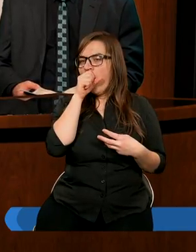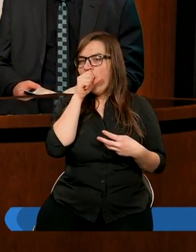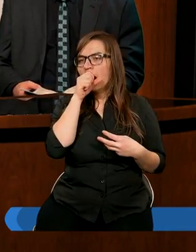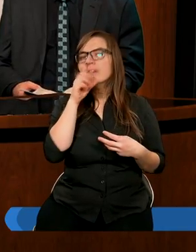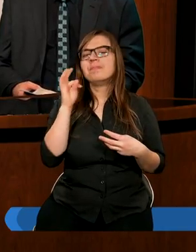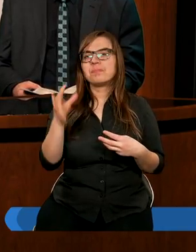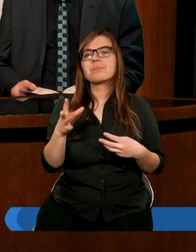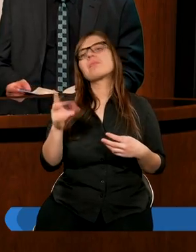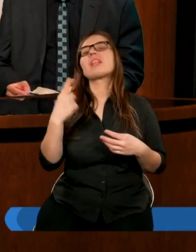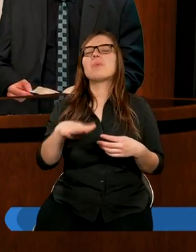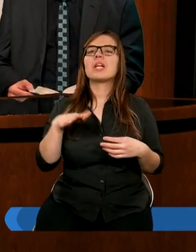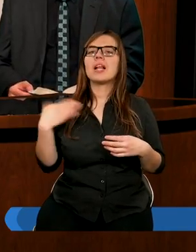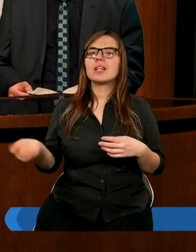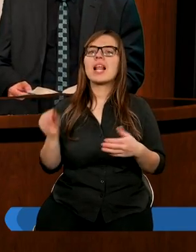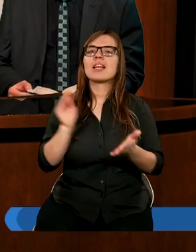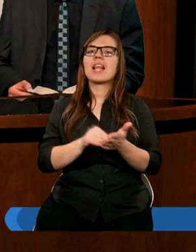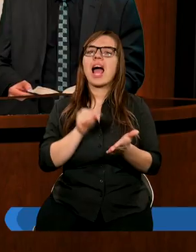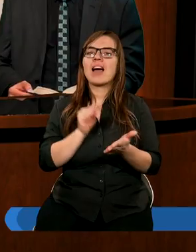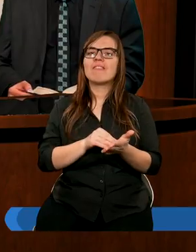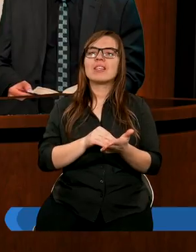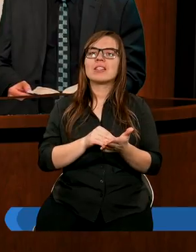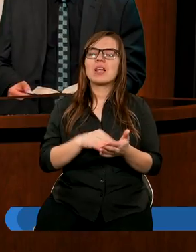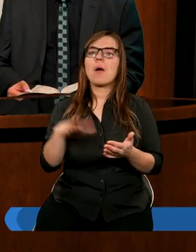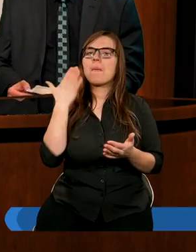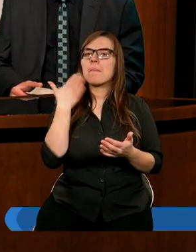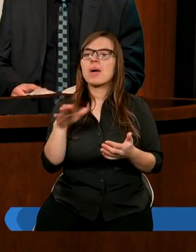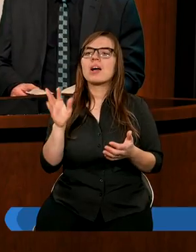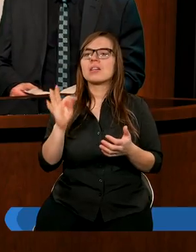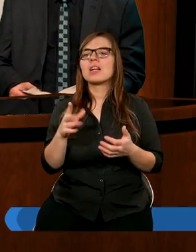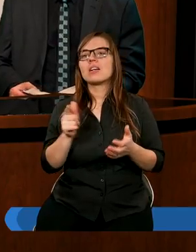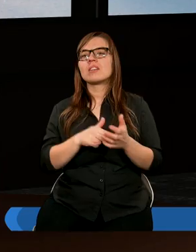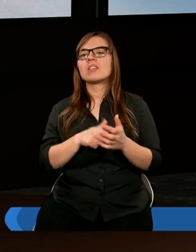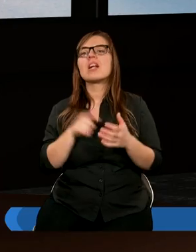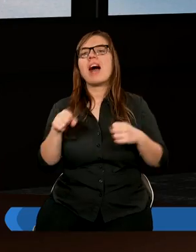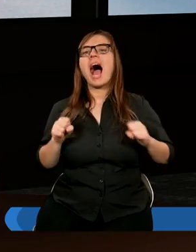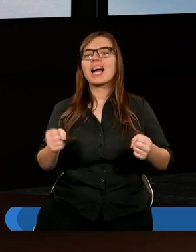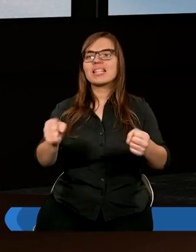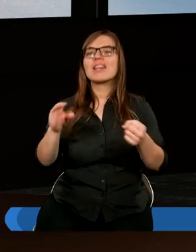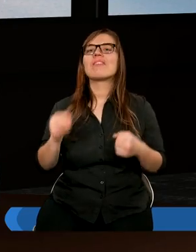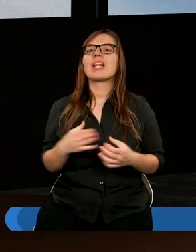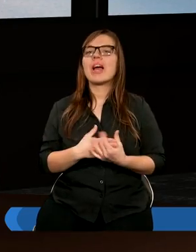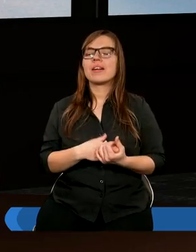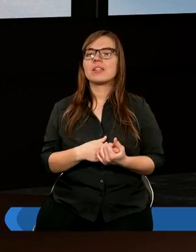nawyki bardziej pasywne, drugie bardziej aktywne.